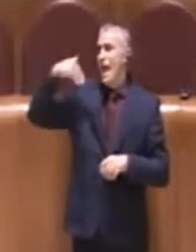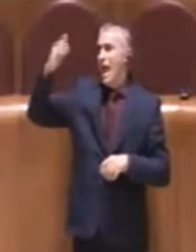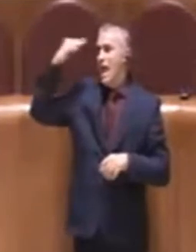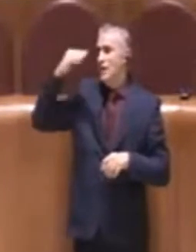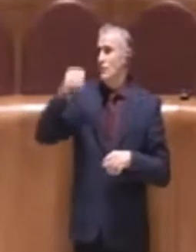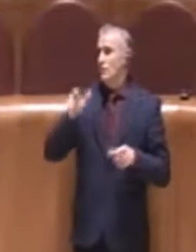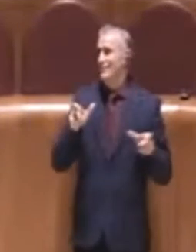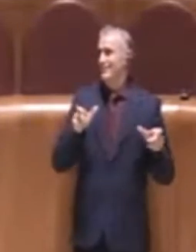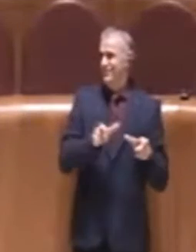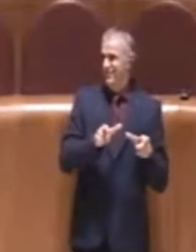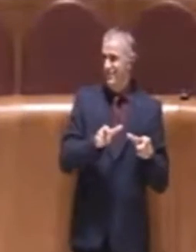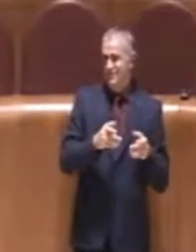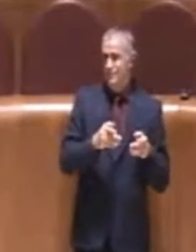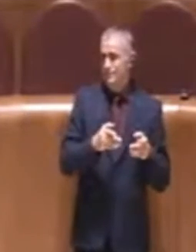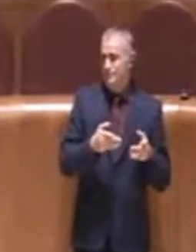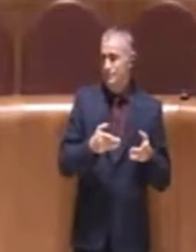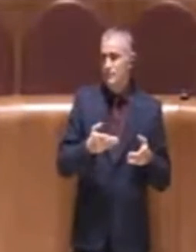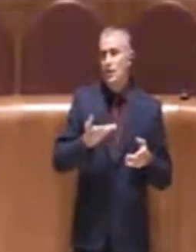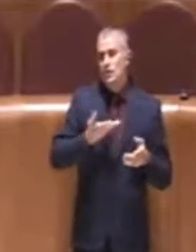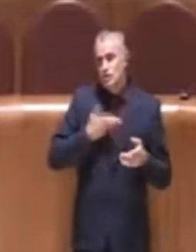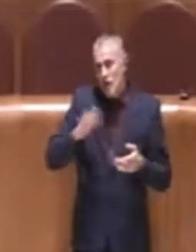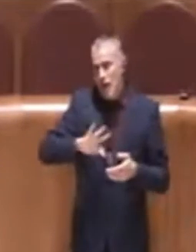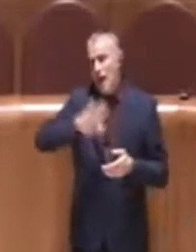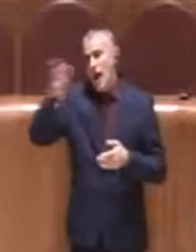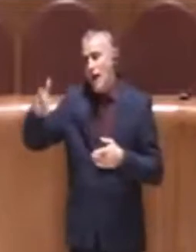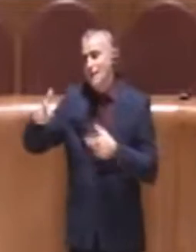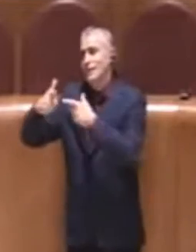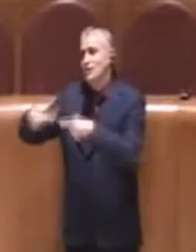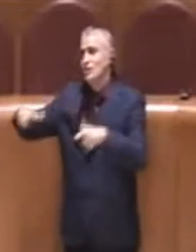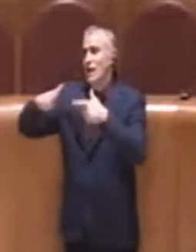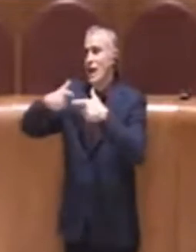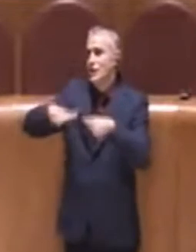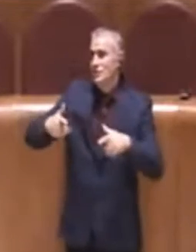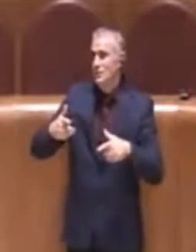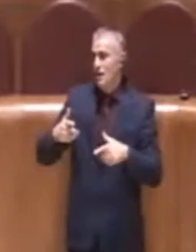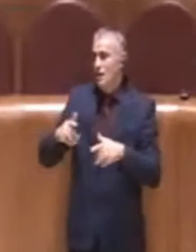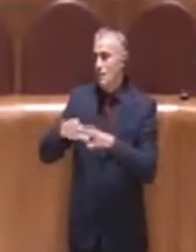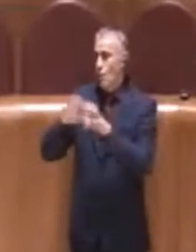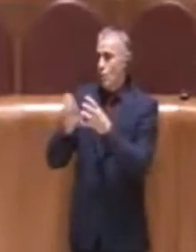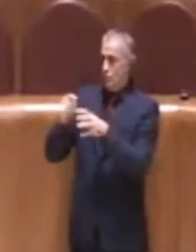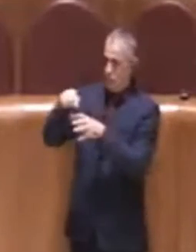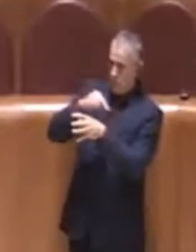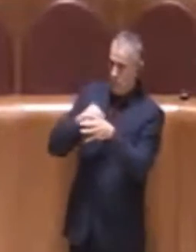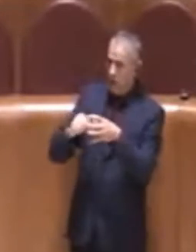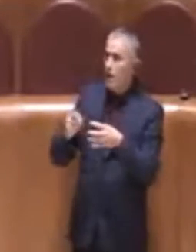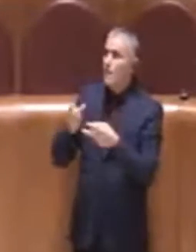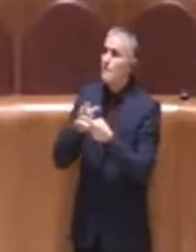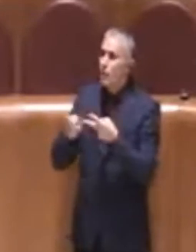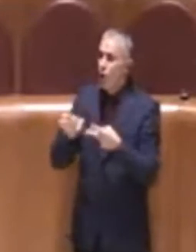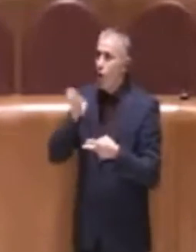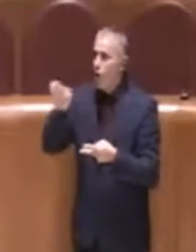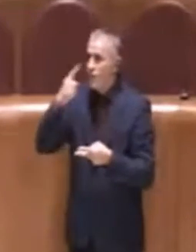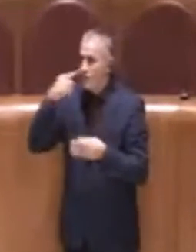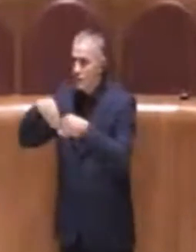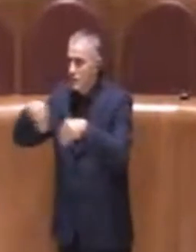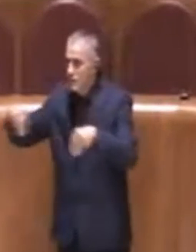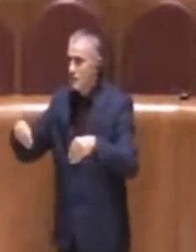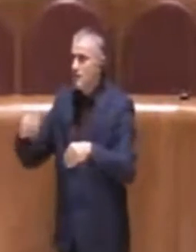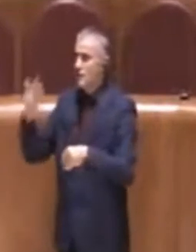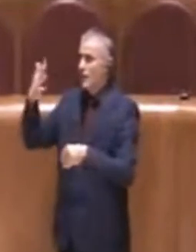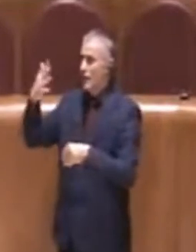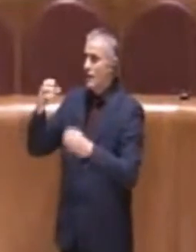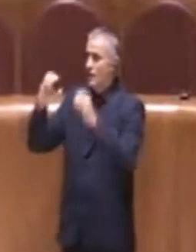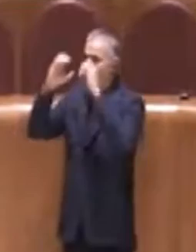Magari se va in altri capitali europei, va a visitare il museo delle scienze e si trova le vetrine con le teche, con le esposizioni dei binocoli